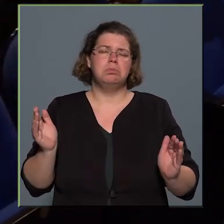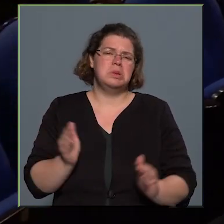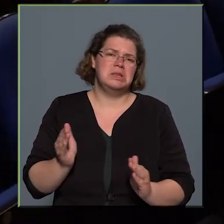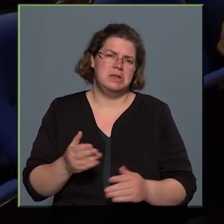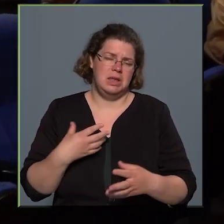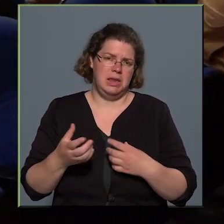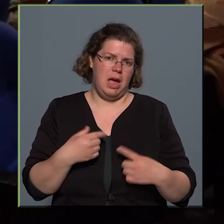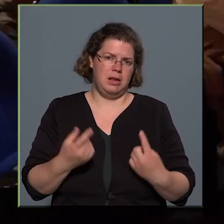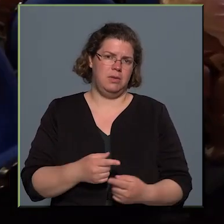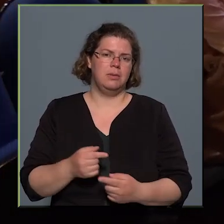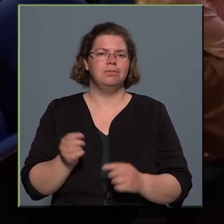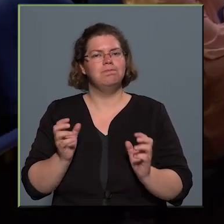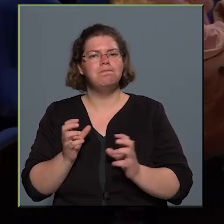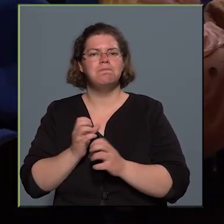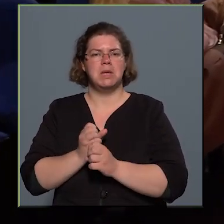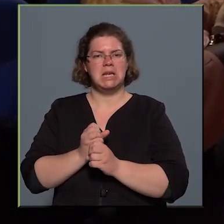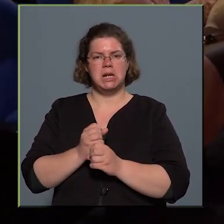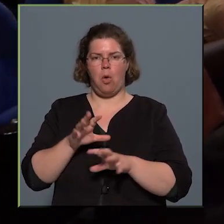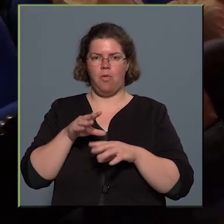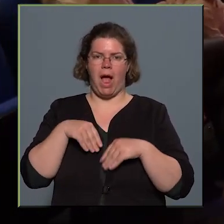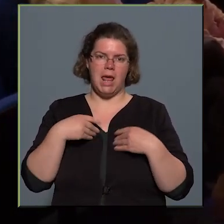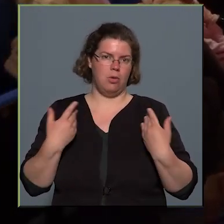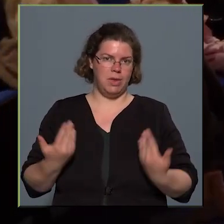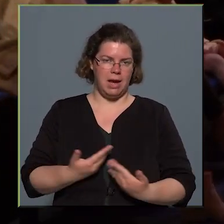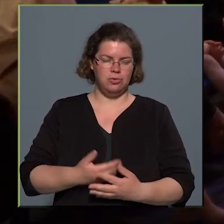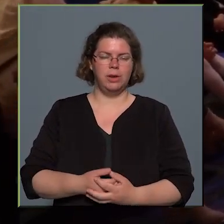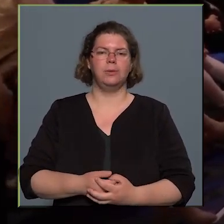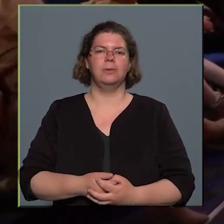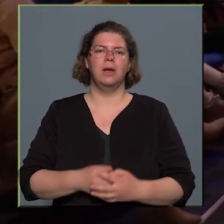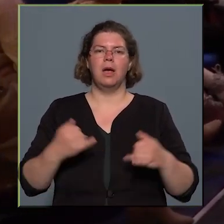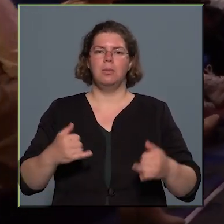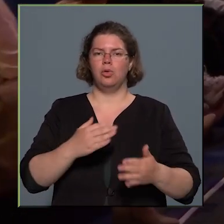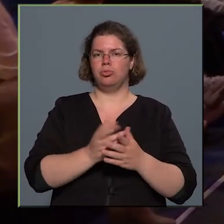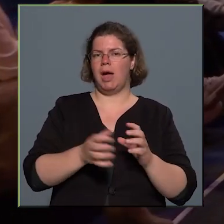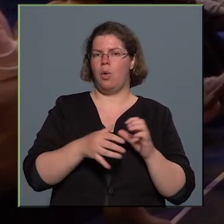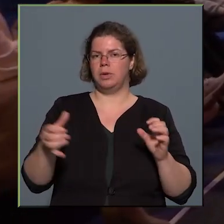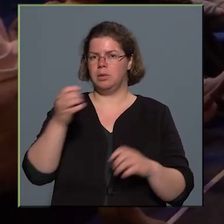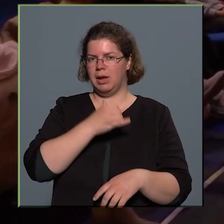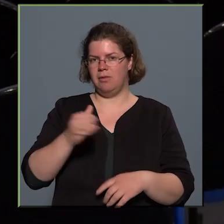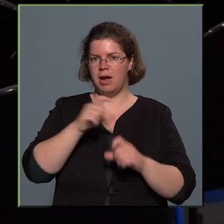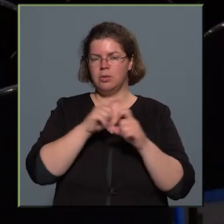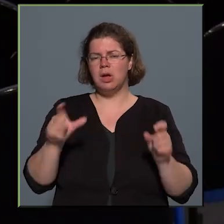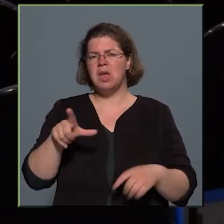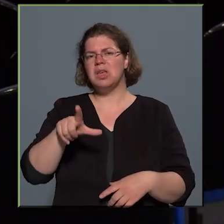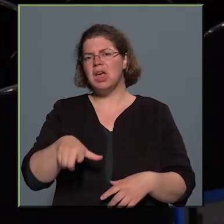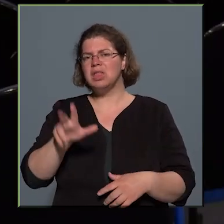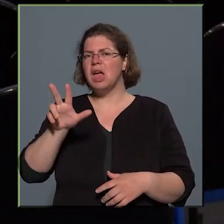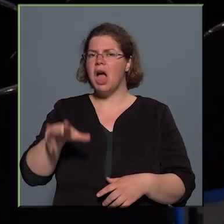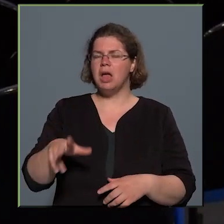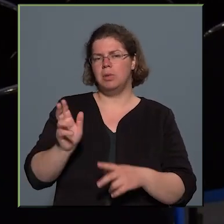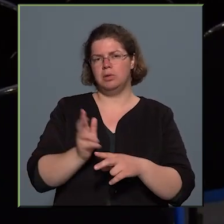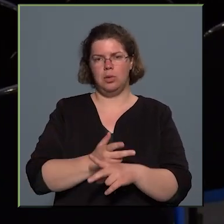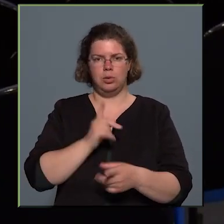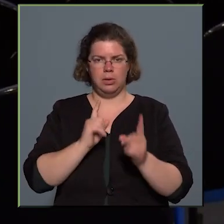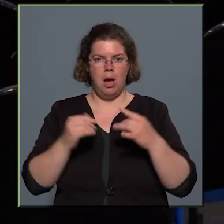vagyunk, hogy úgy mondjam, egy mikrobállalkozás vagyunk tulajdonképpen. Most már hosszú évek óta ketten-hárman szoktunk játszani,